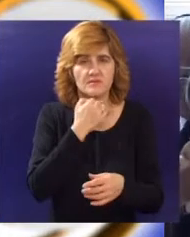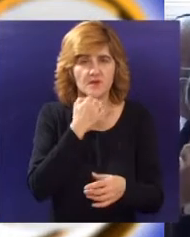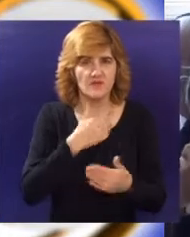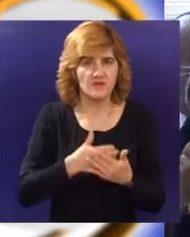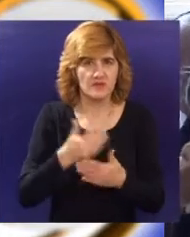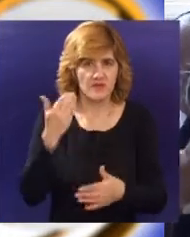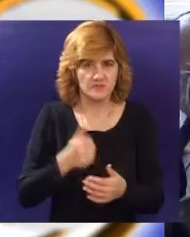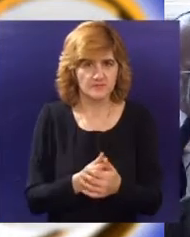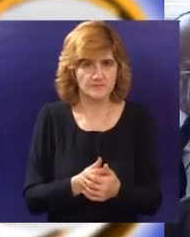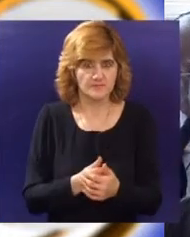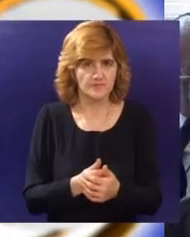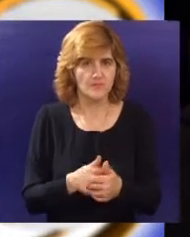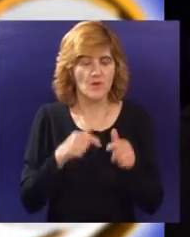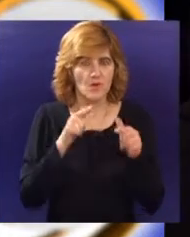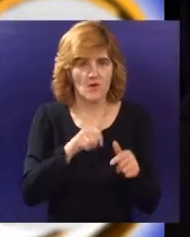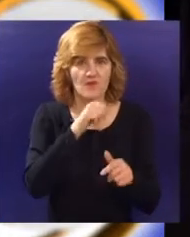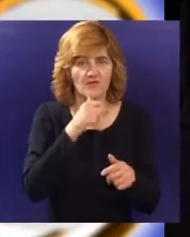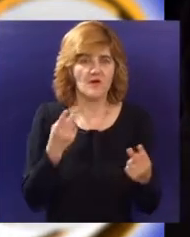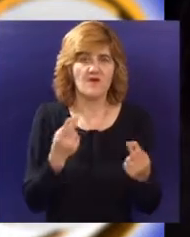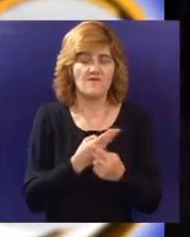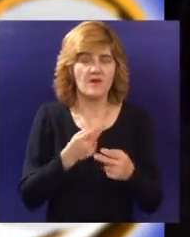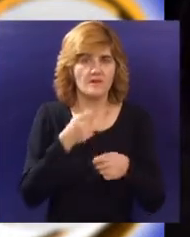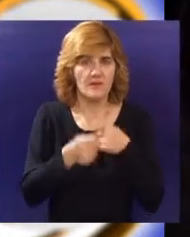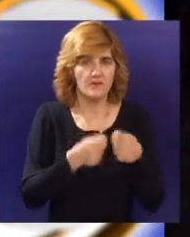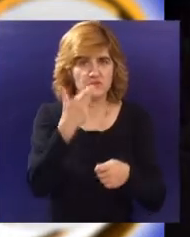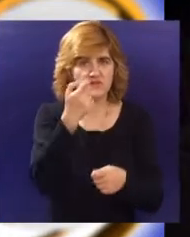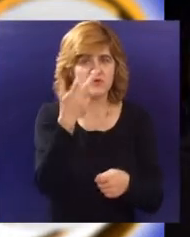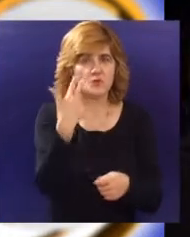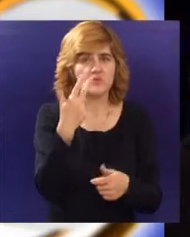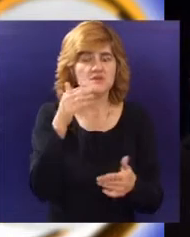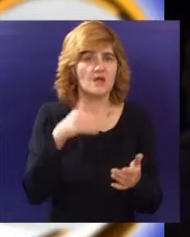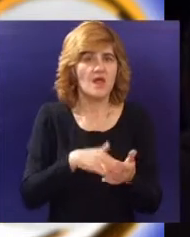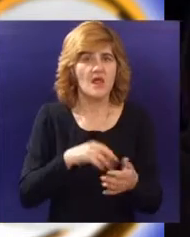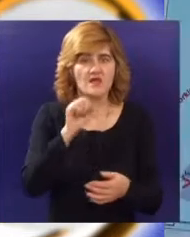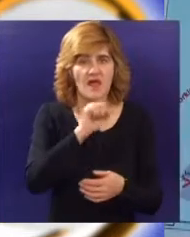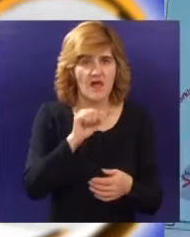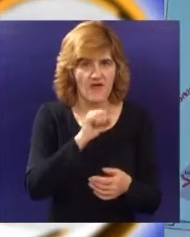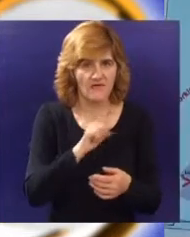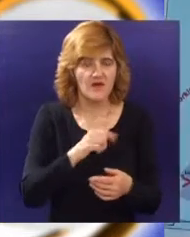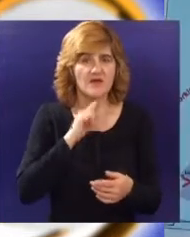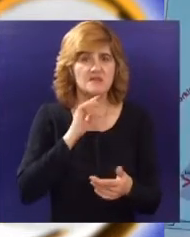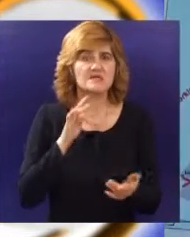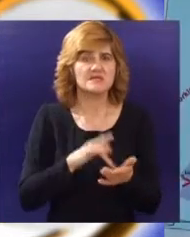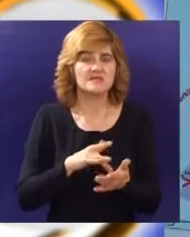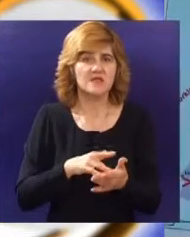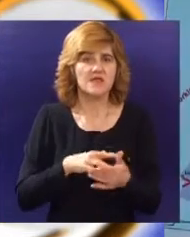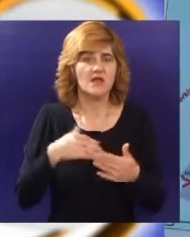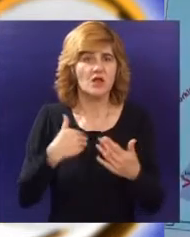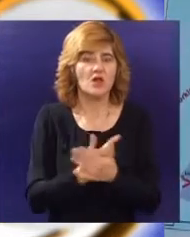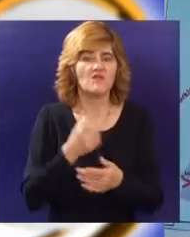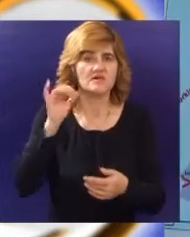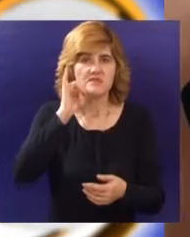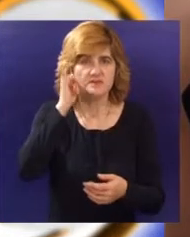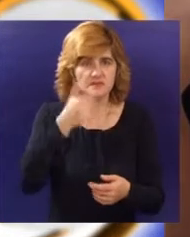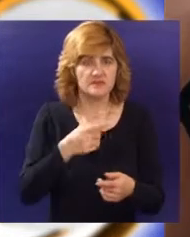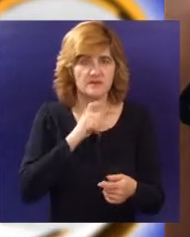Projekat Logic vredan je 230.000 evra. Zajednički ga sprovode otvoreni univerzitet iz Subotice i Centar za inovacije iz Segedina.